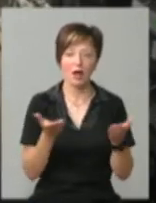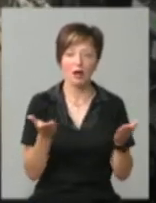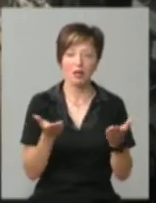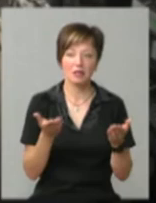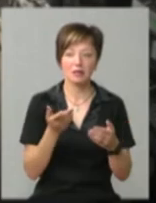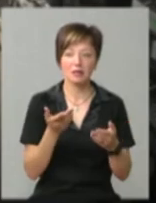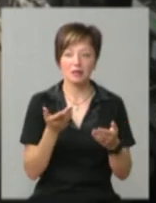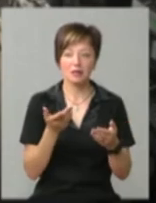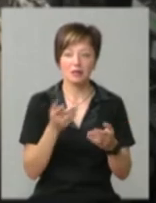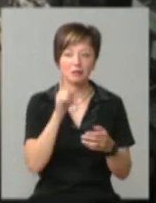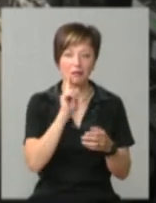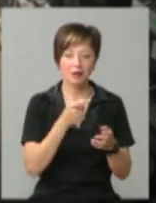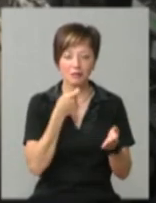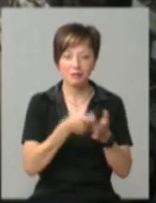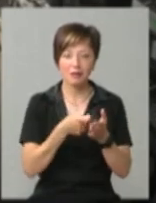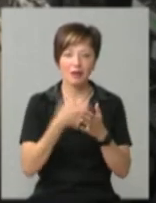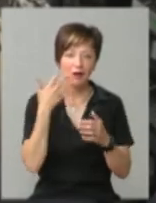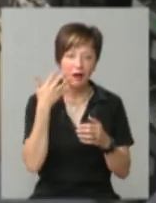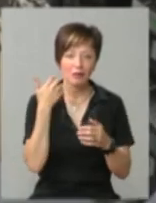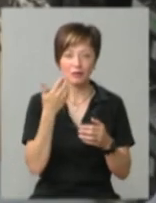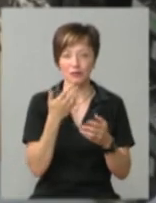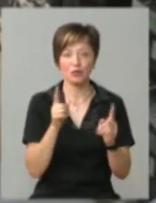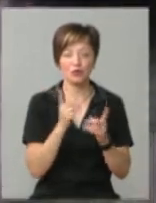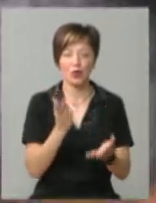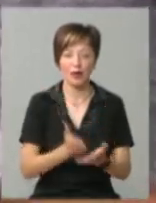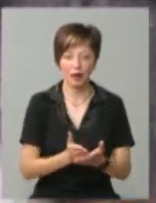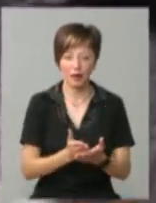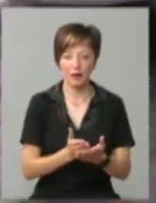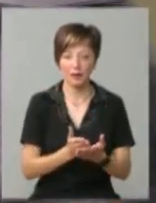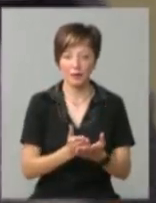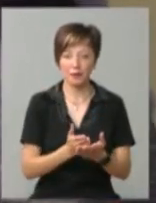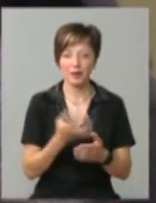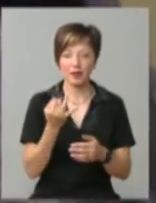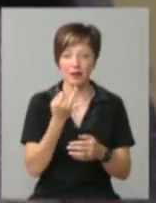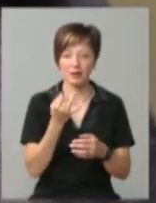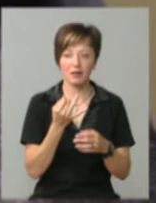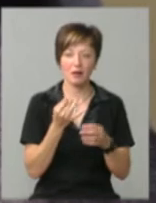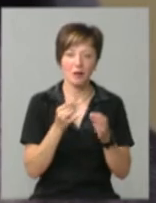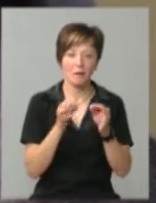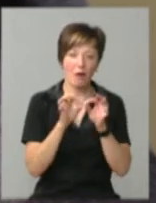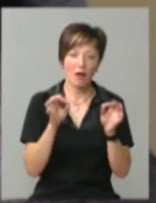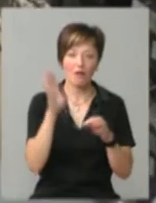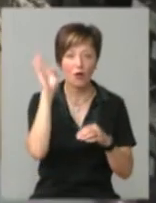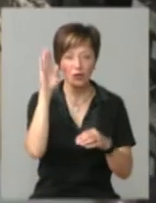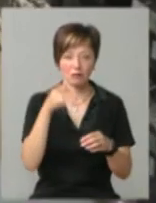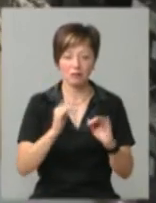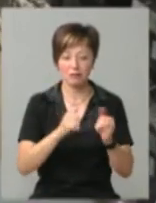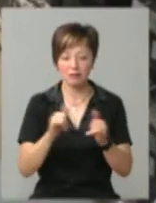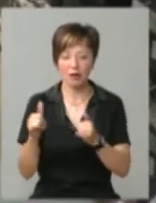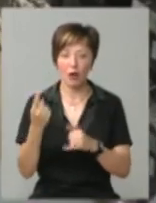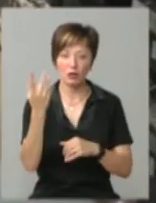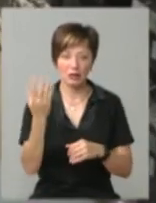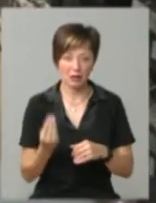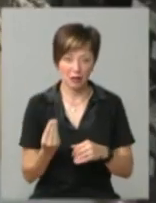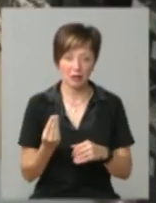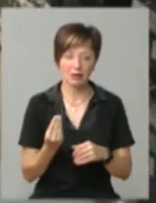смакотлики роздаю, яблучко, шипшинку, що є таке, що цікаве, палички, десь водички підляємо. І один день,